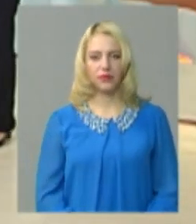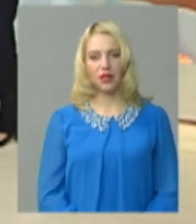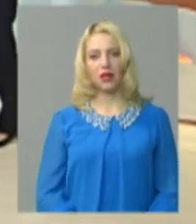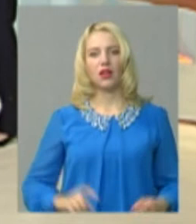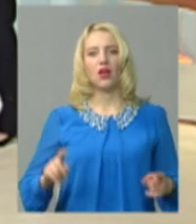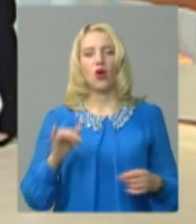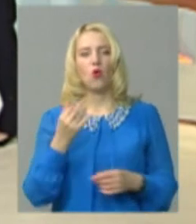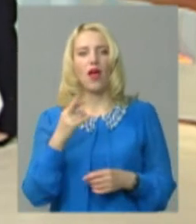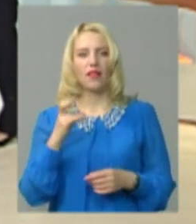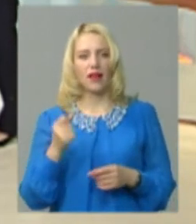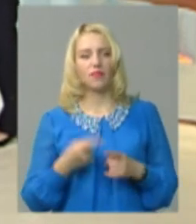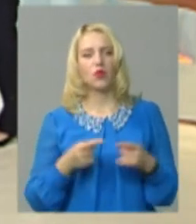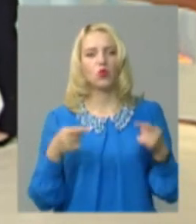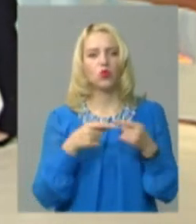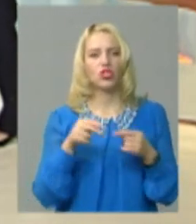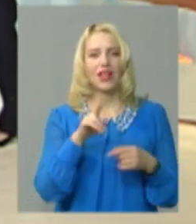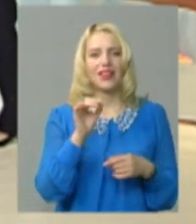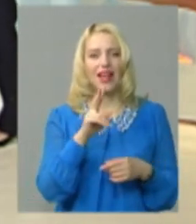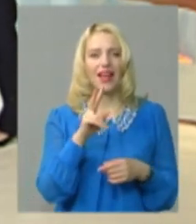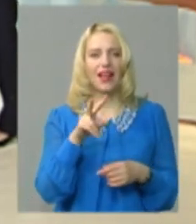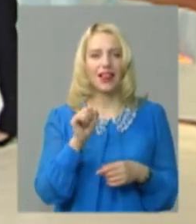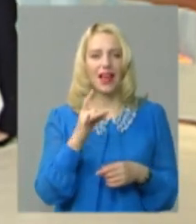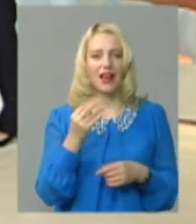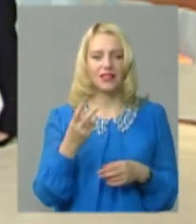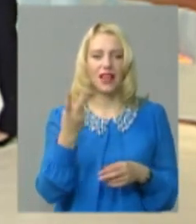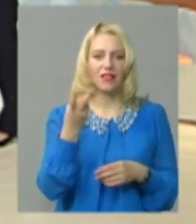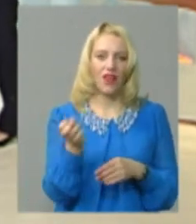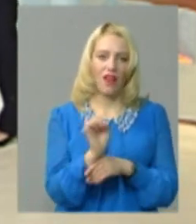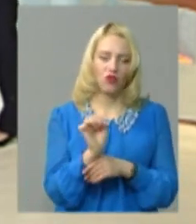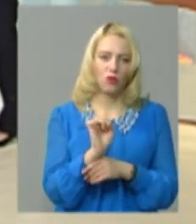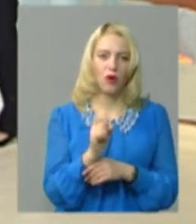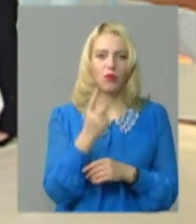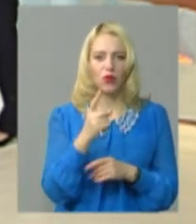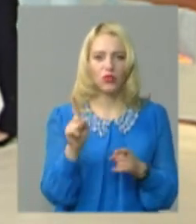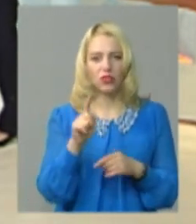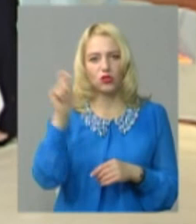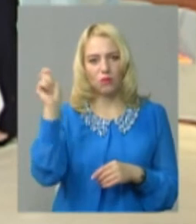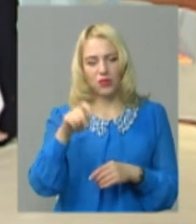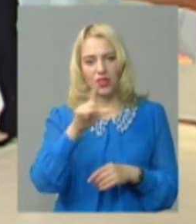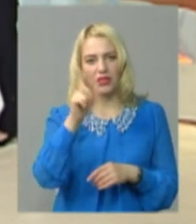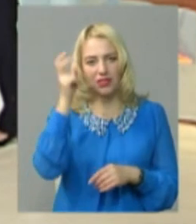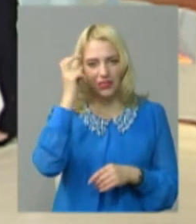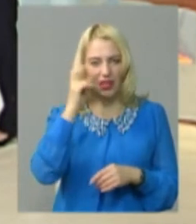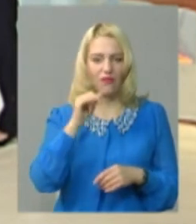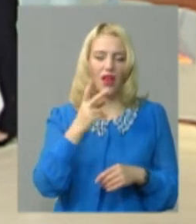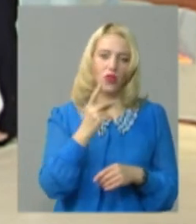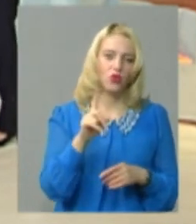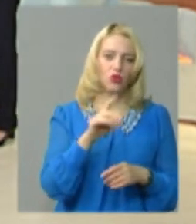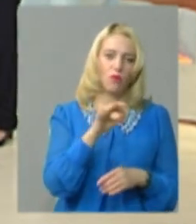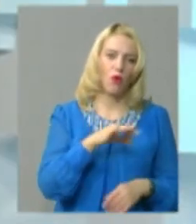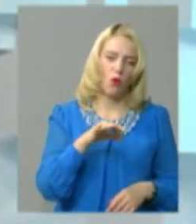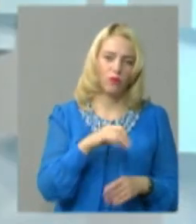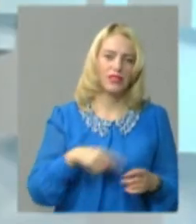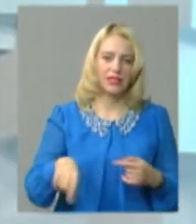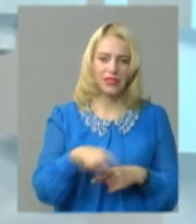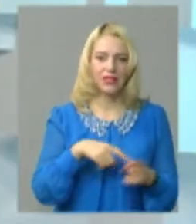Пані Ульяно, уточнення по декларації. У вас два автомобілі. Один, щоб приїжджати з Києва, інший, щоб по області їздити? Ні,